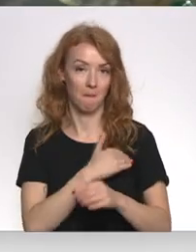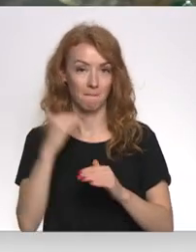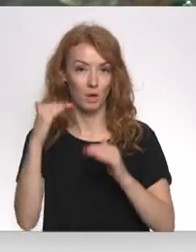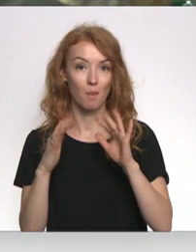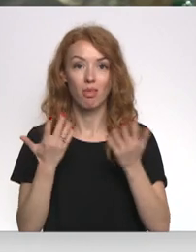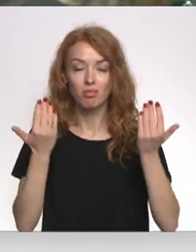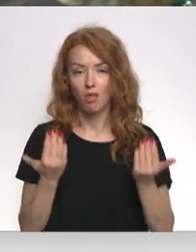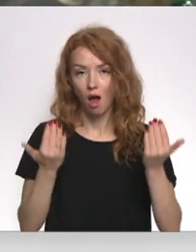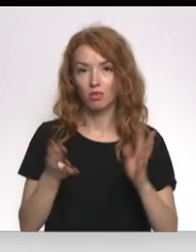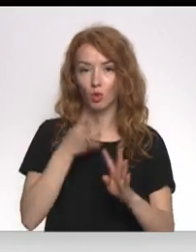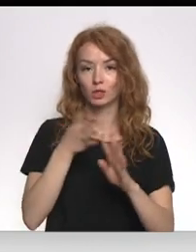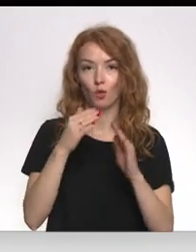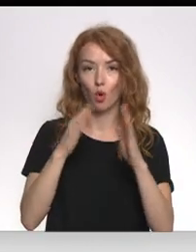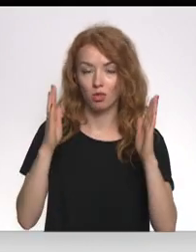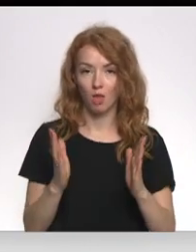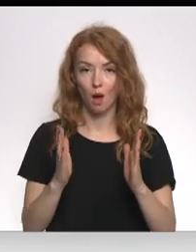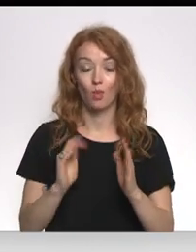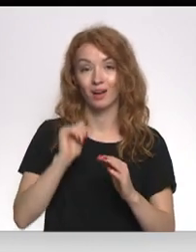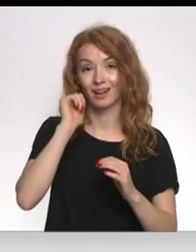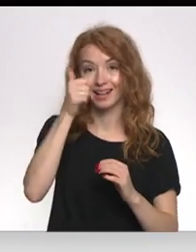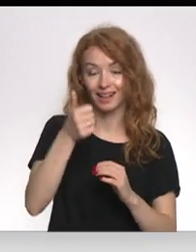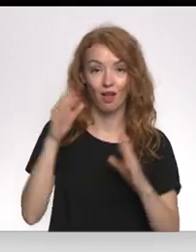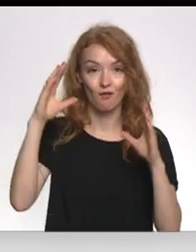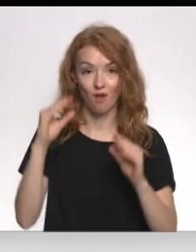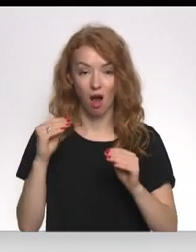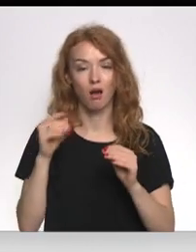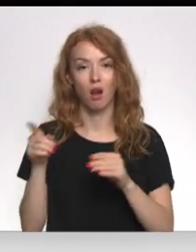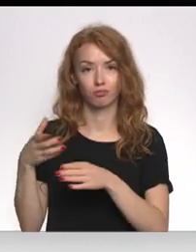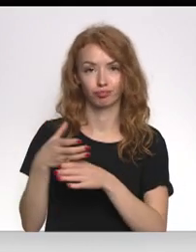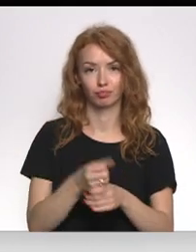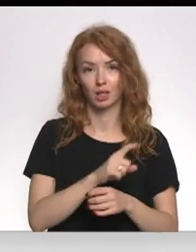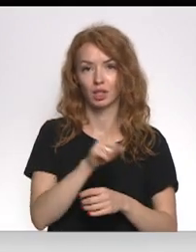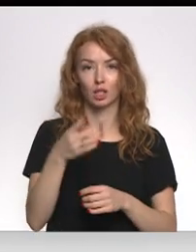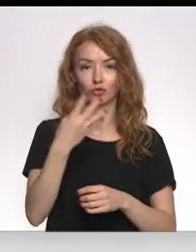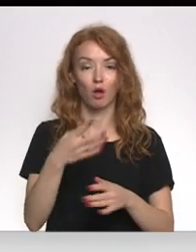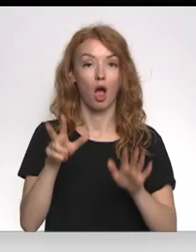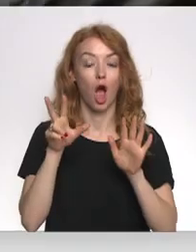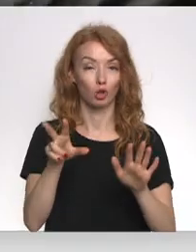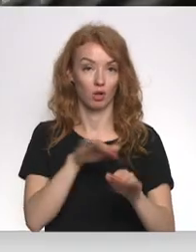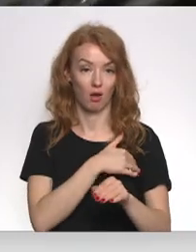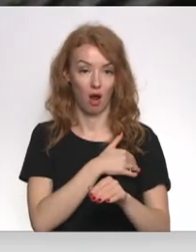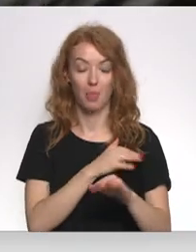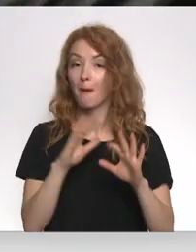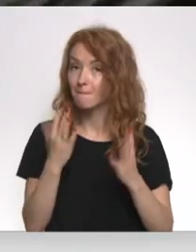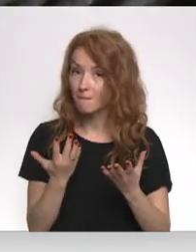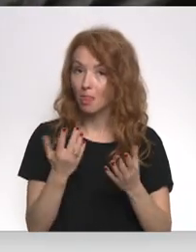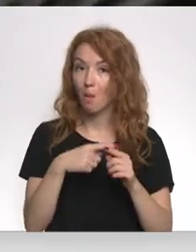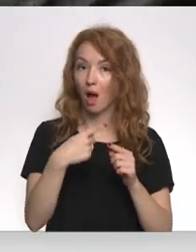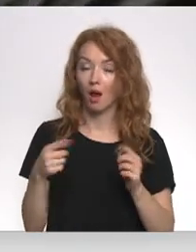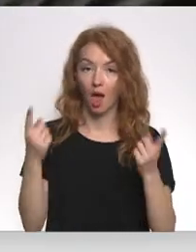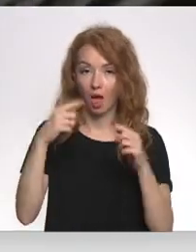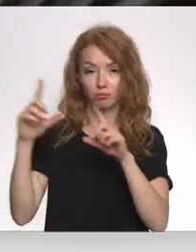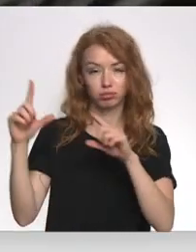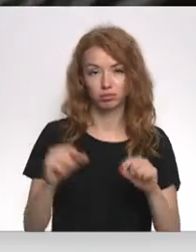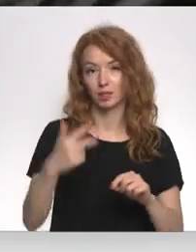tagad vairumā daudzīvokļu namu rīta un vakara stundā stāp pazemināta līdz 48 grādiem, bet pārējā laikā pat